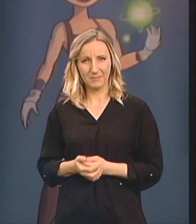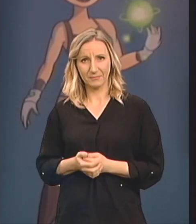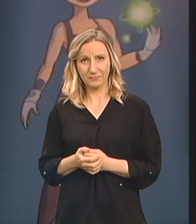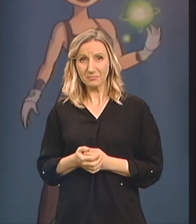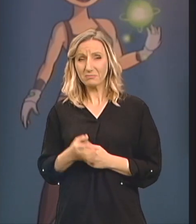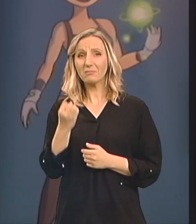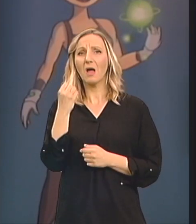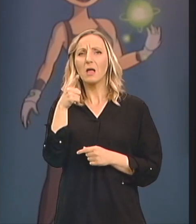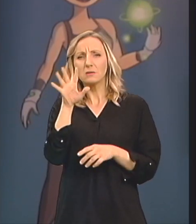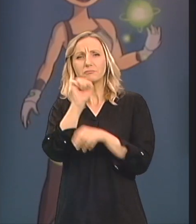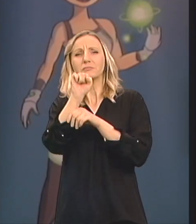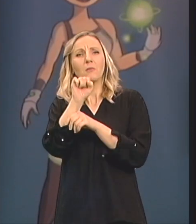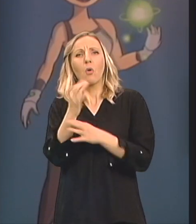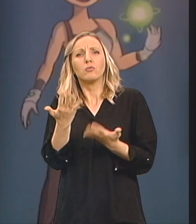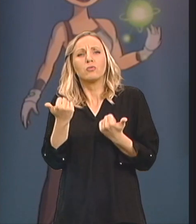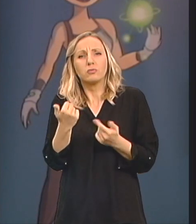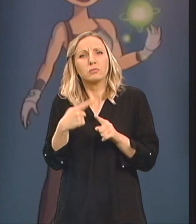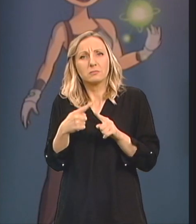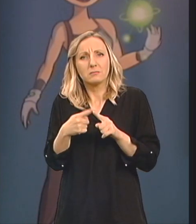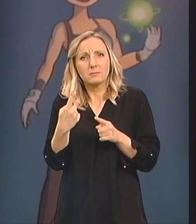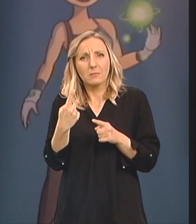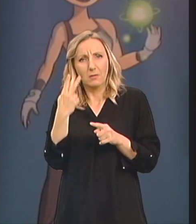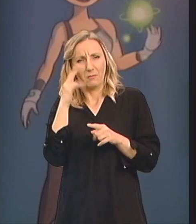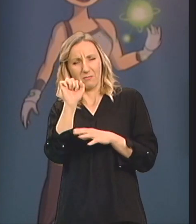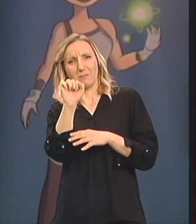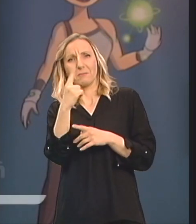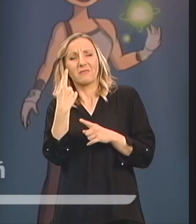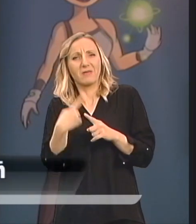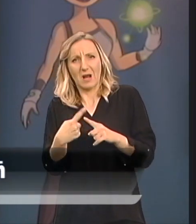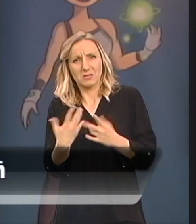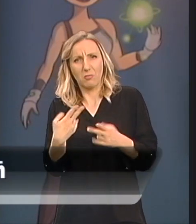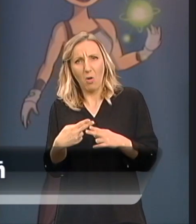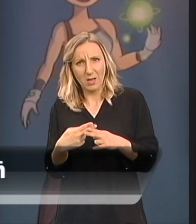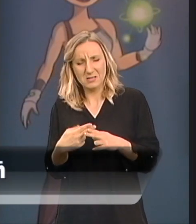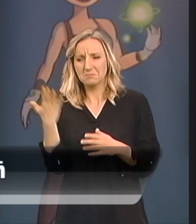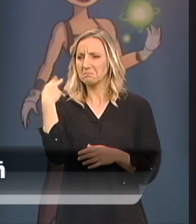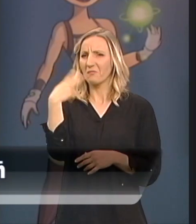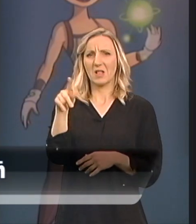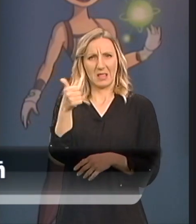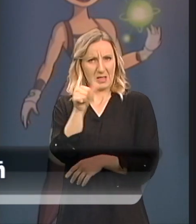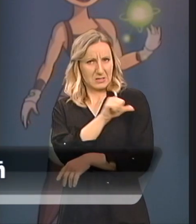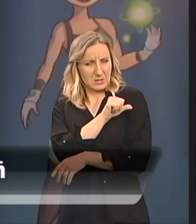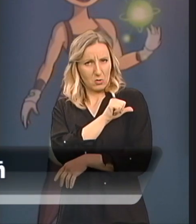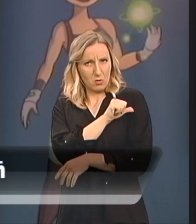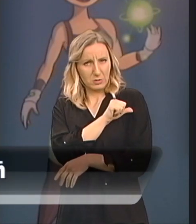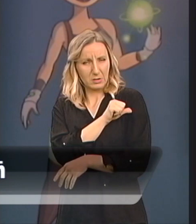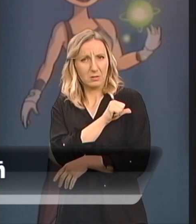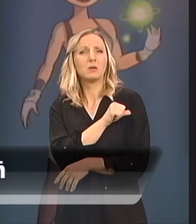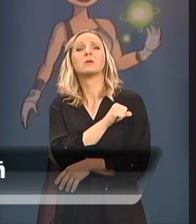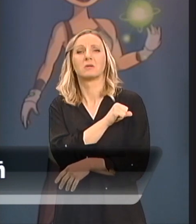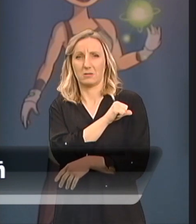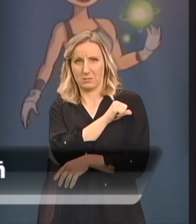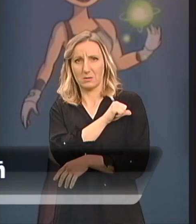primetila neke prve znake, simptome poraziti? Pa, 2011. godine je